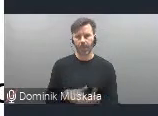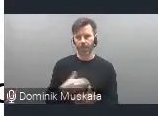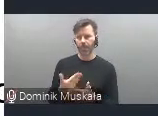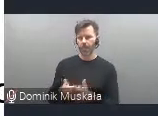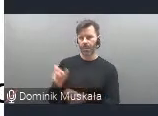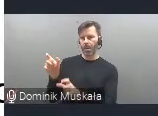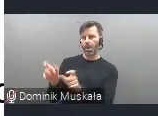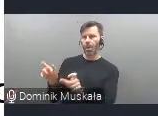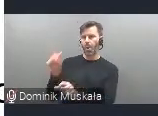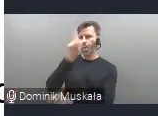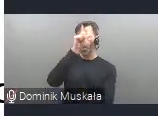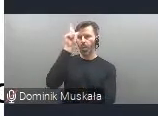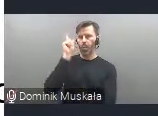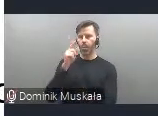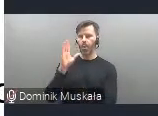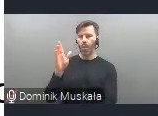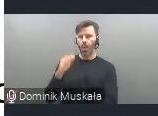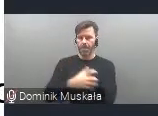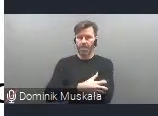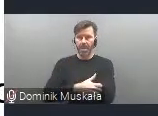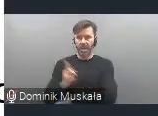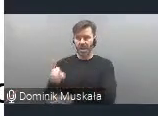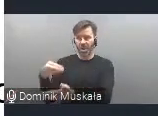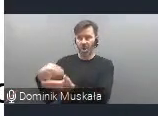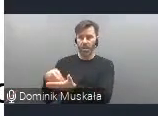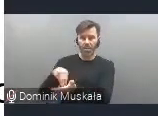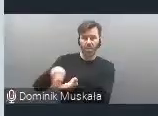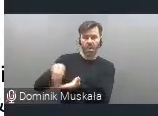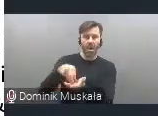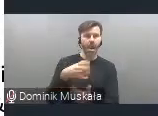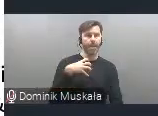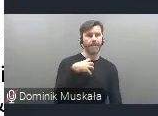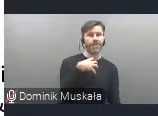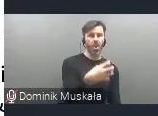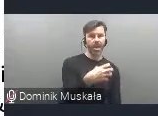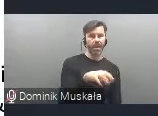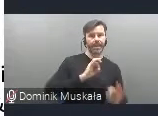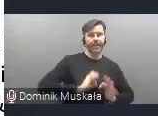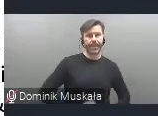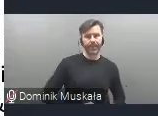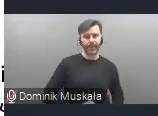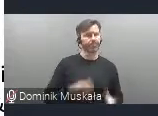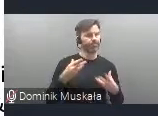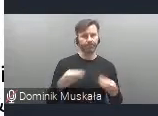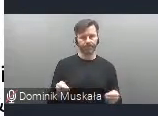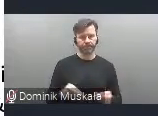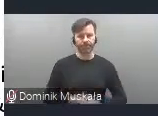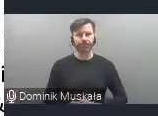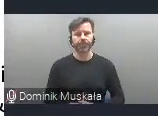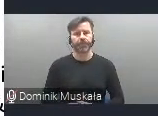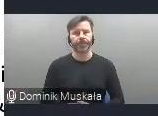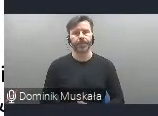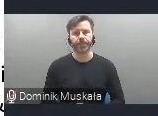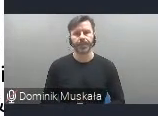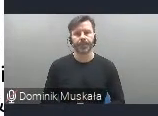najmniej zamożne ponoszą koszty, a najbogatsi w żadnym stopniu. Jak tutaj